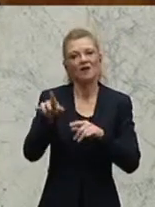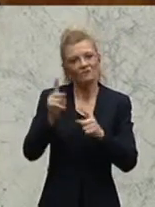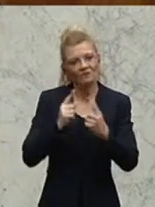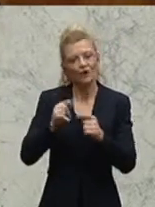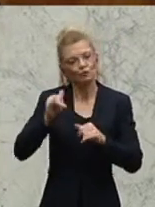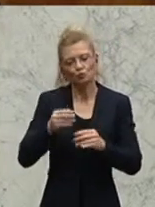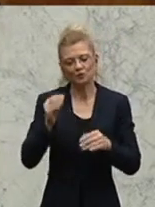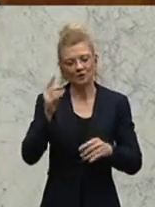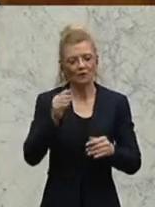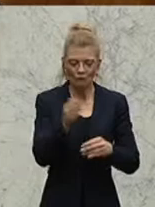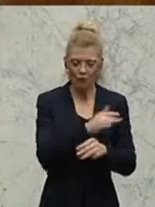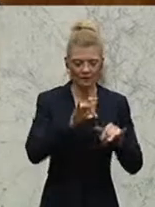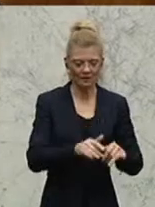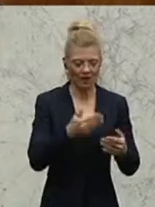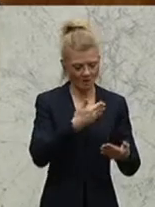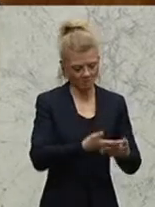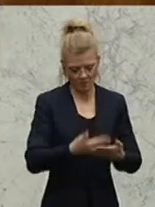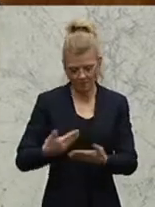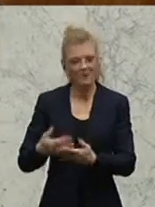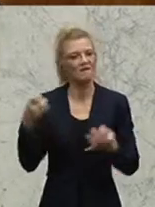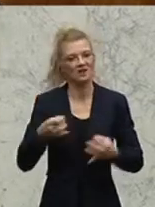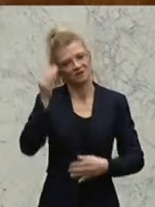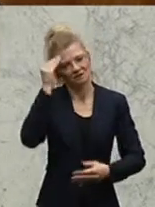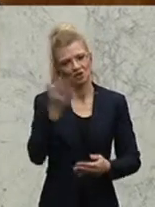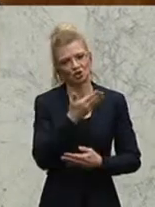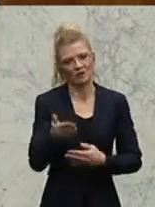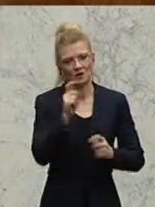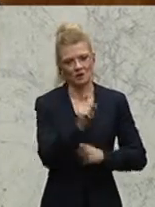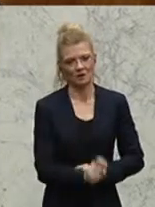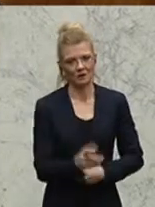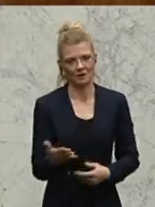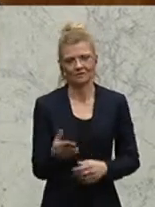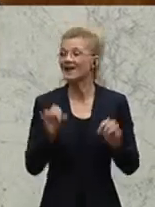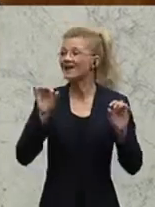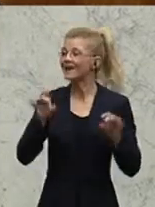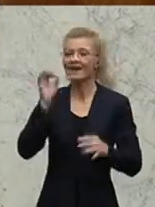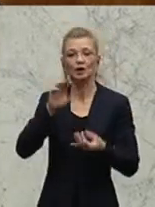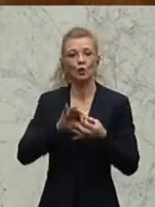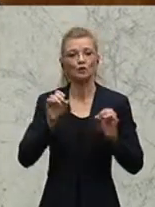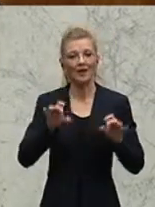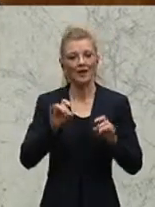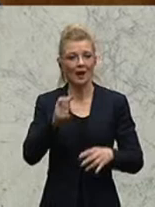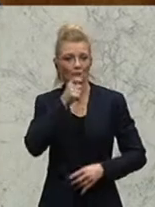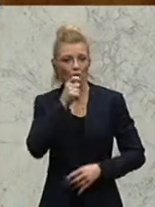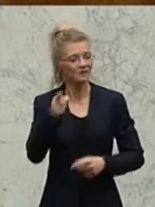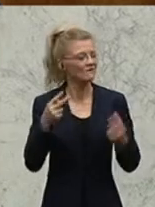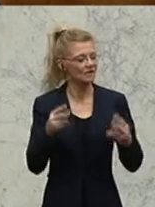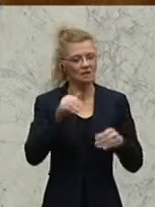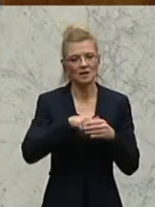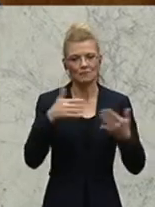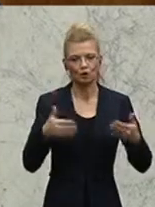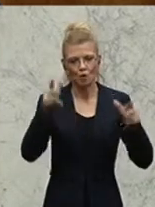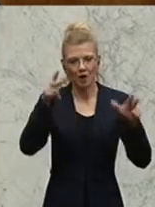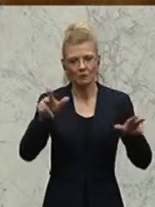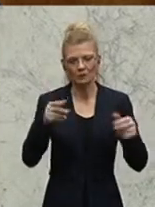zugrunde liegen. Lehrer sein, Lehrerinnen sein, das ist der wichtigste Beruf dieser Republik. Das Wichtigste, was wir haben, unsere Kinder